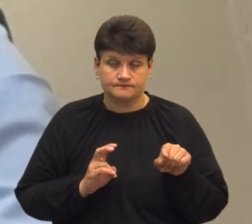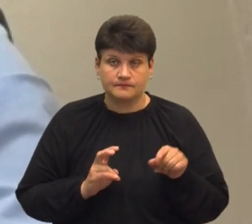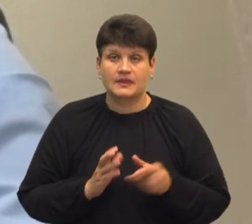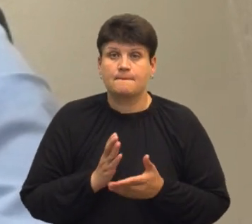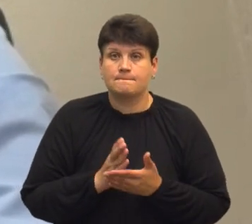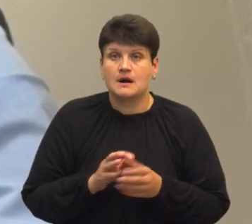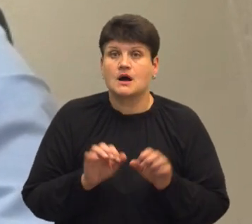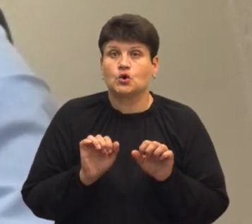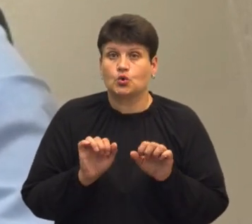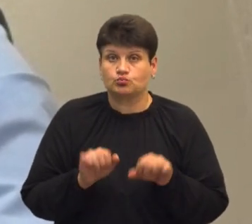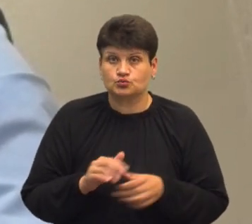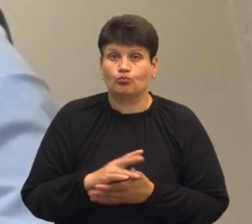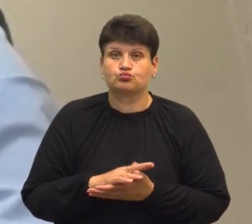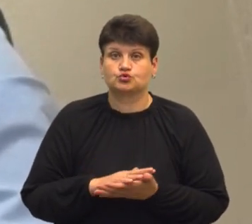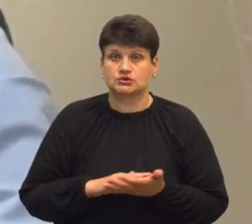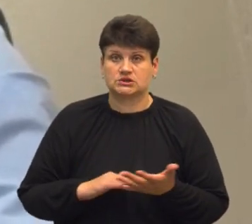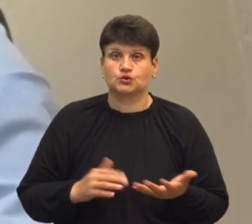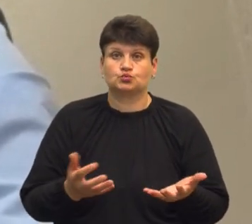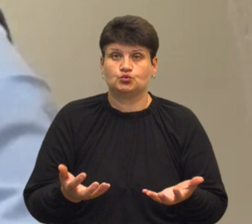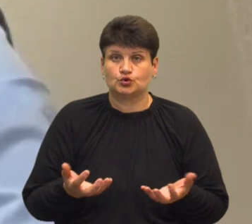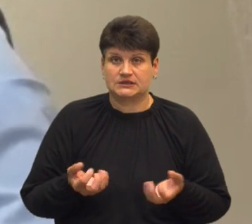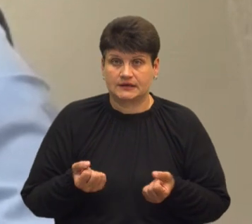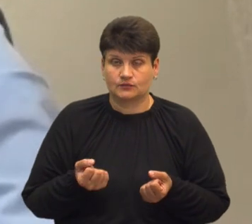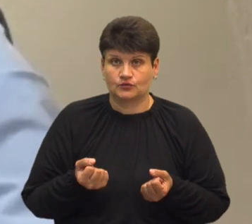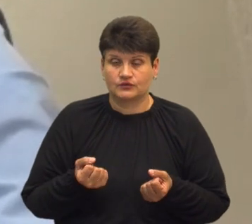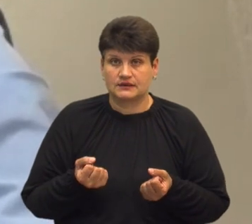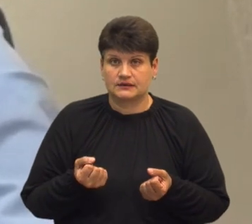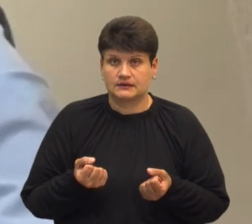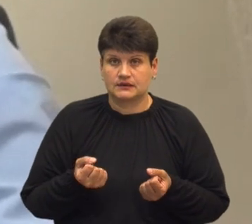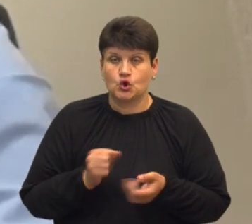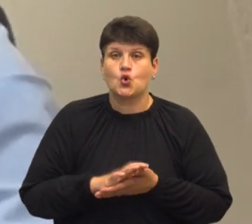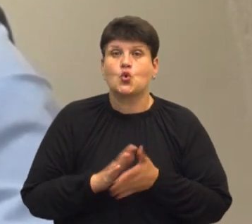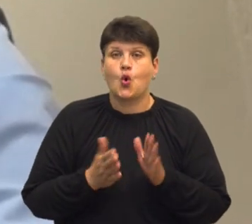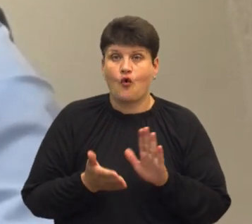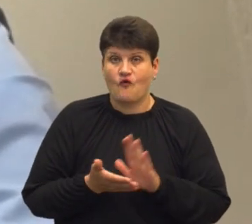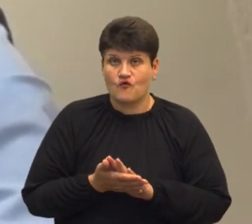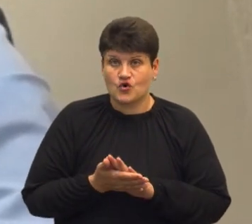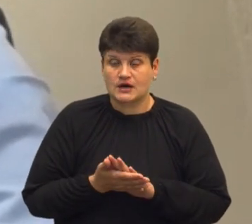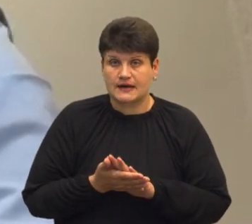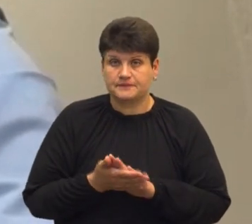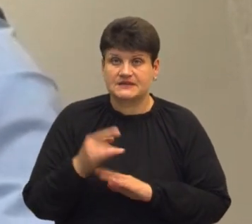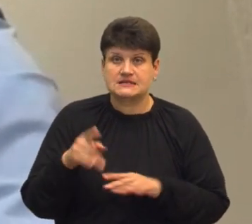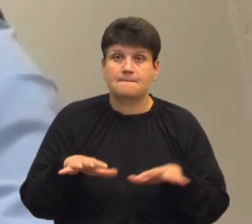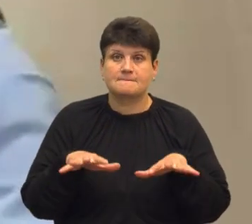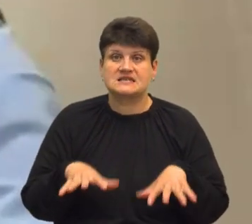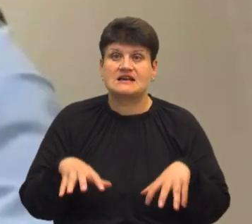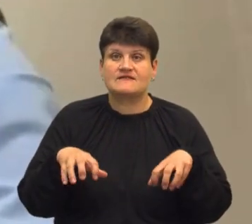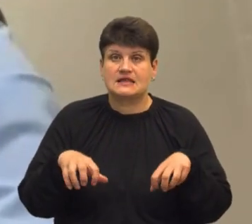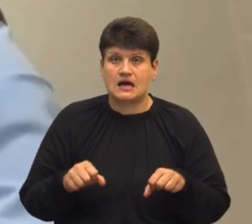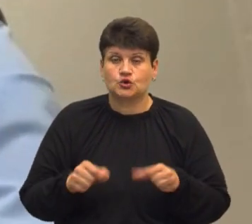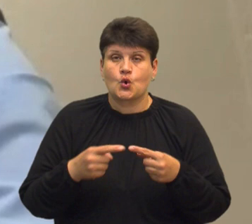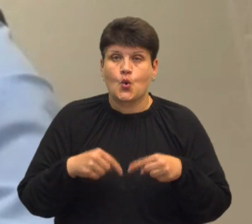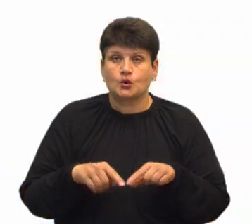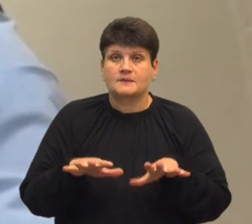можливість в подальшому отримувати певні договори з, так би мовити, місцевою владою та органами